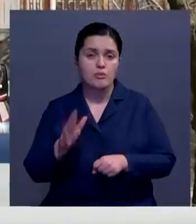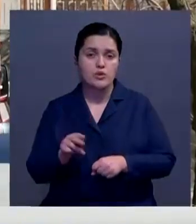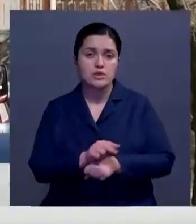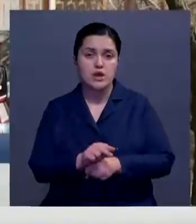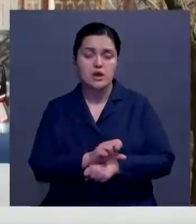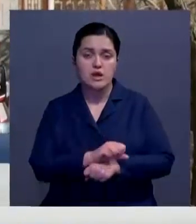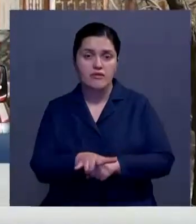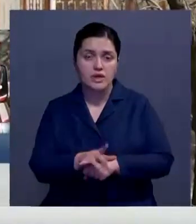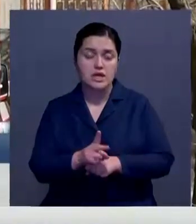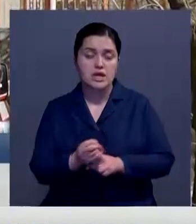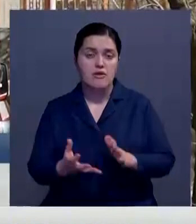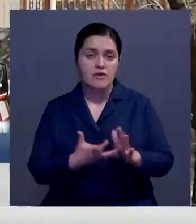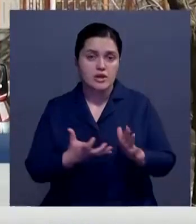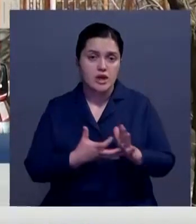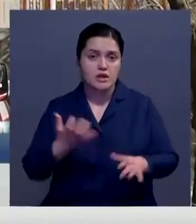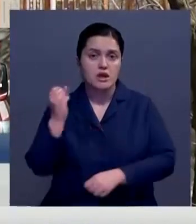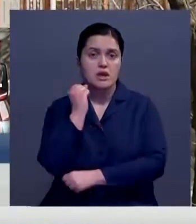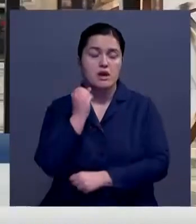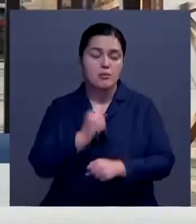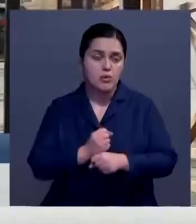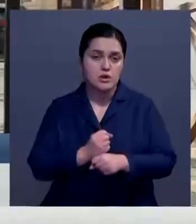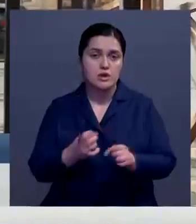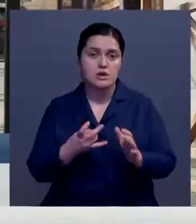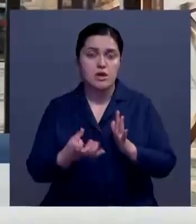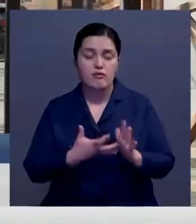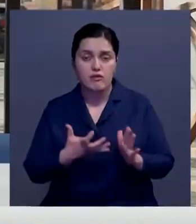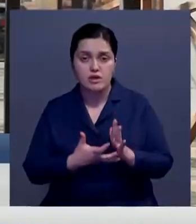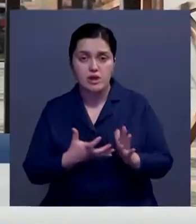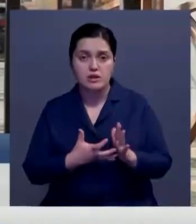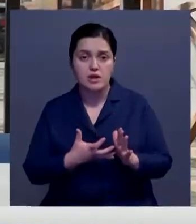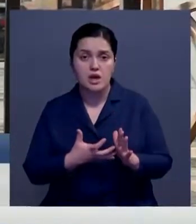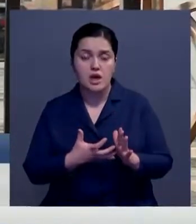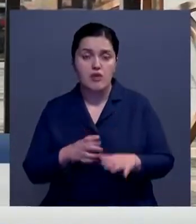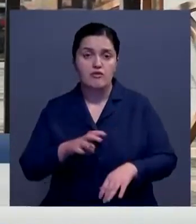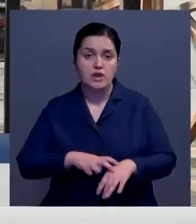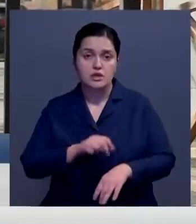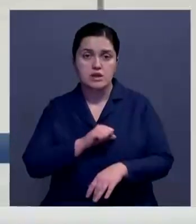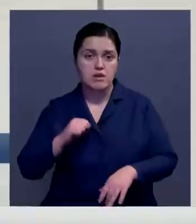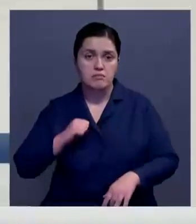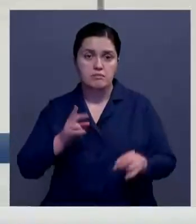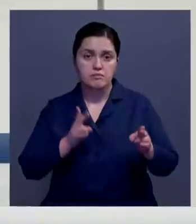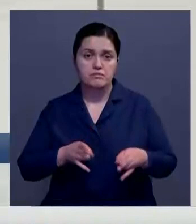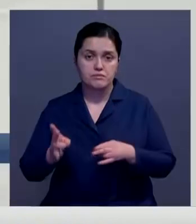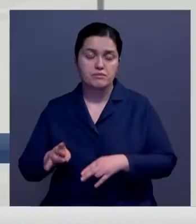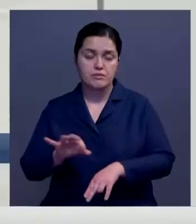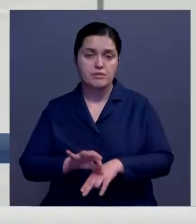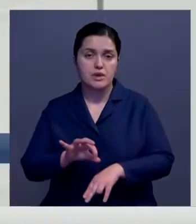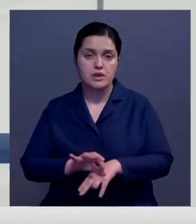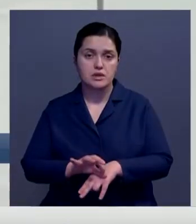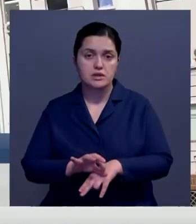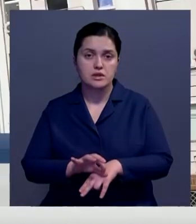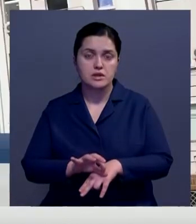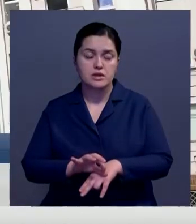рабочей силы. Не хватает еще потому, что врачи сами заболевают, кто работает с такими